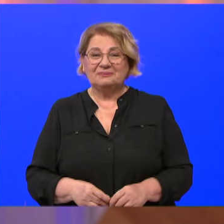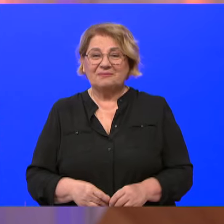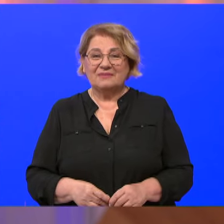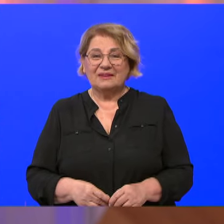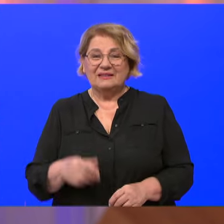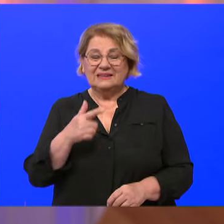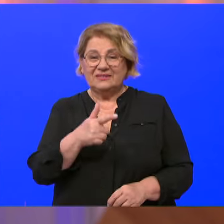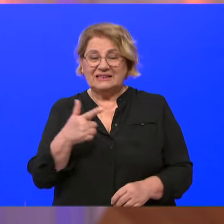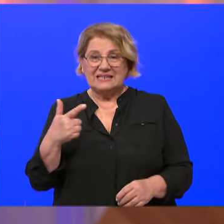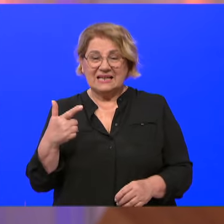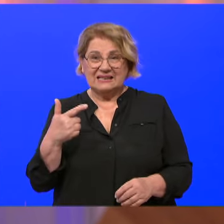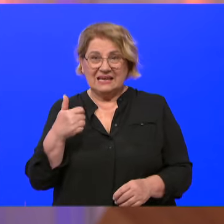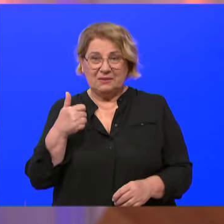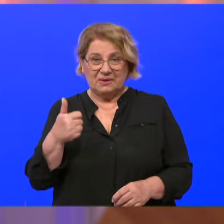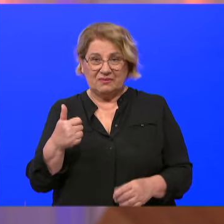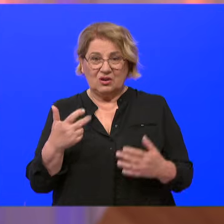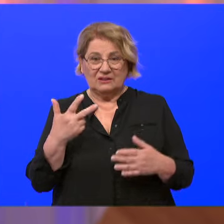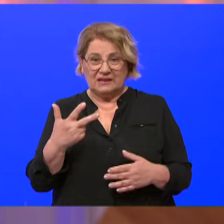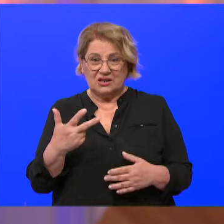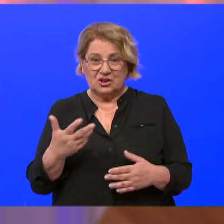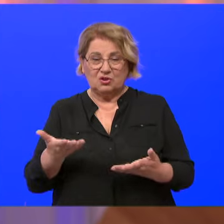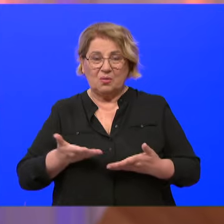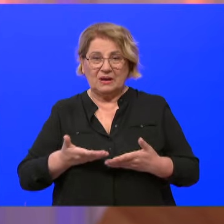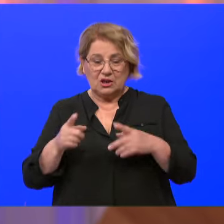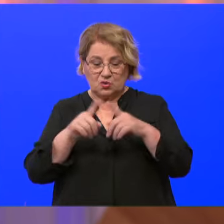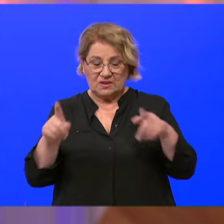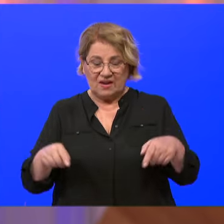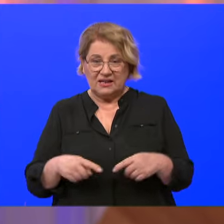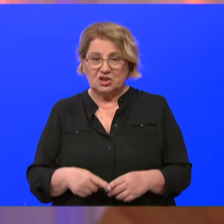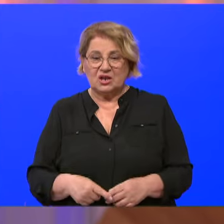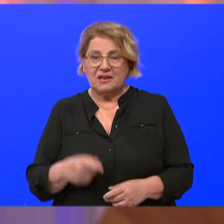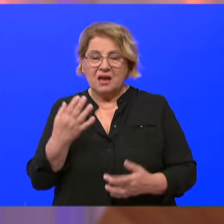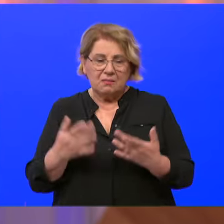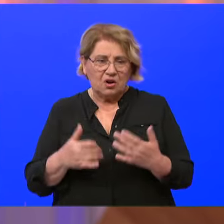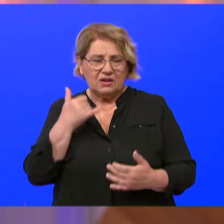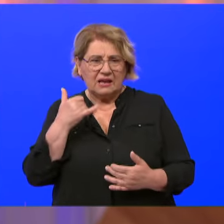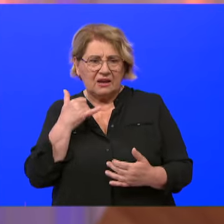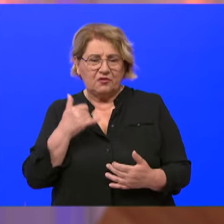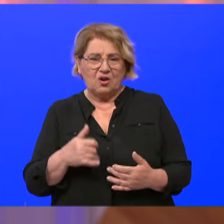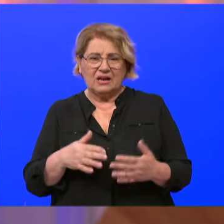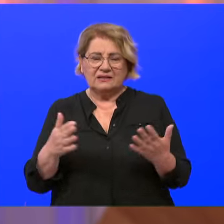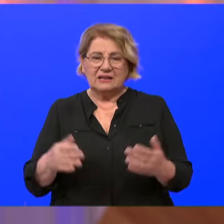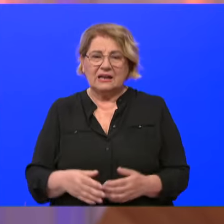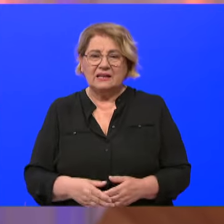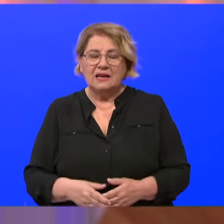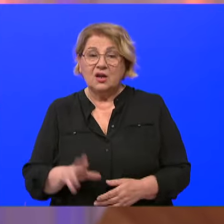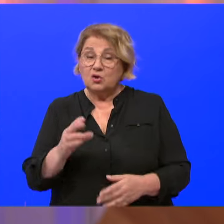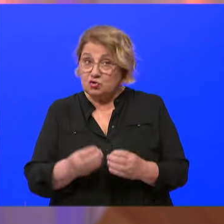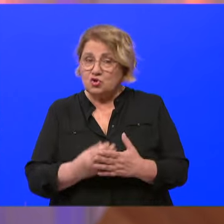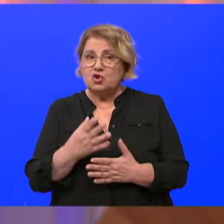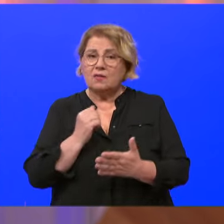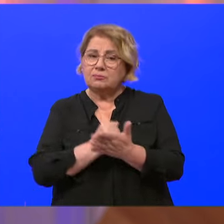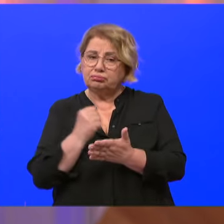21. trećeg smo dobili sve papire, rješenja, brojeve, matični broj, ojbi i tak dalje.